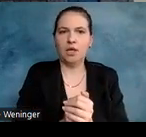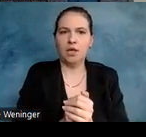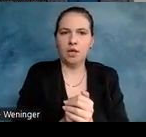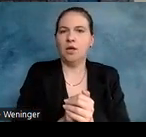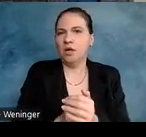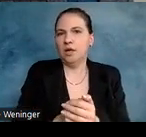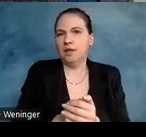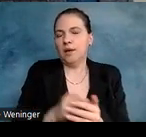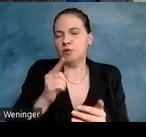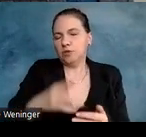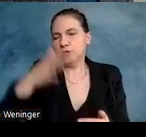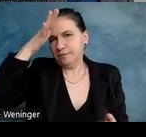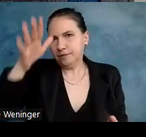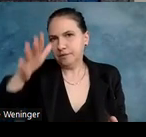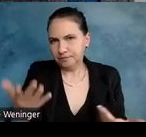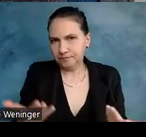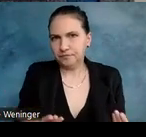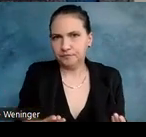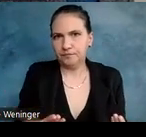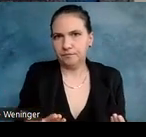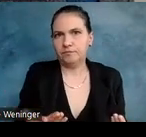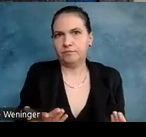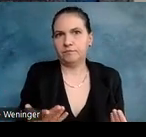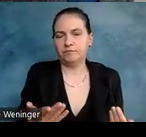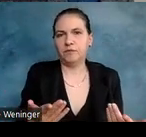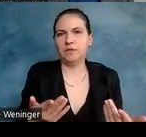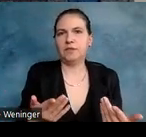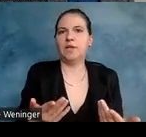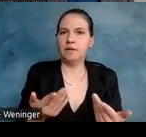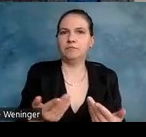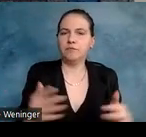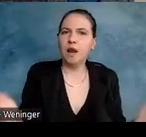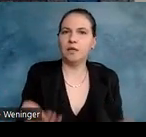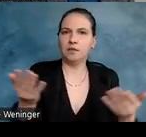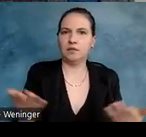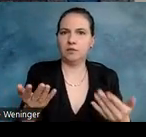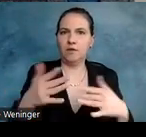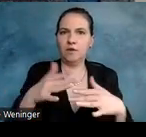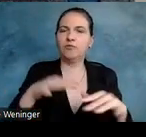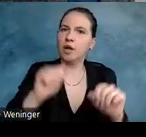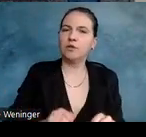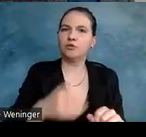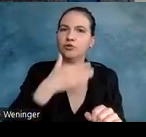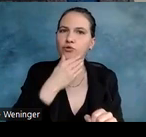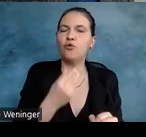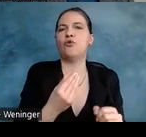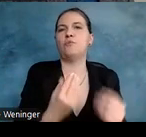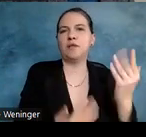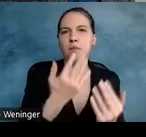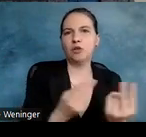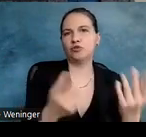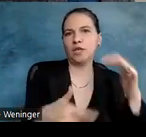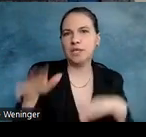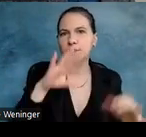Spezialist sein. So ein Tool, das einem erleichtert ist, Overleaf. Und man kann sehr schön mathematische und chemische Formeln darstellen.